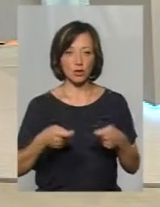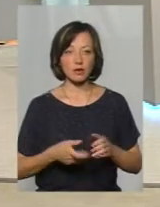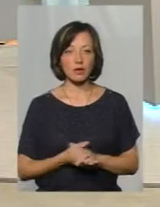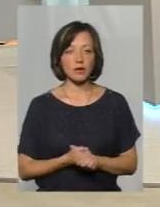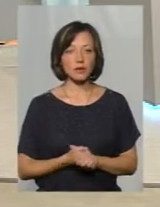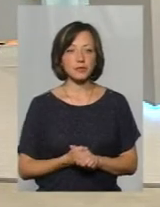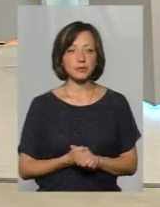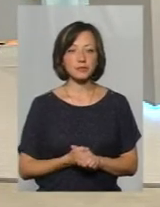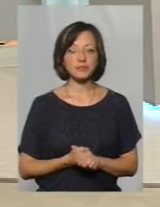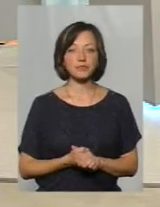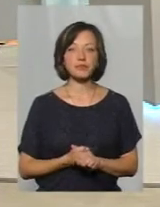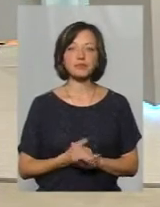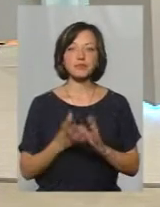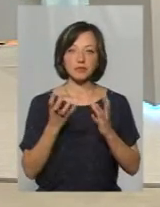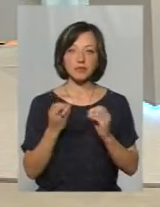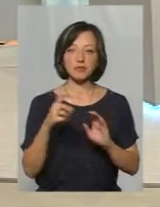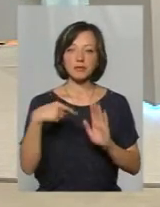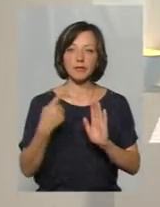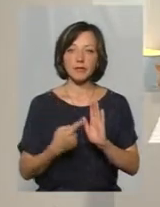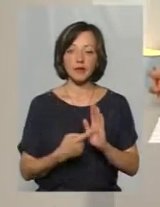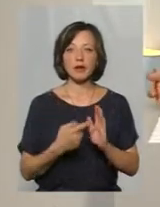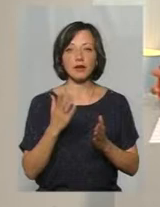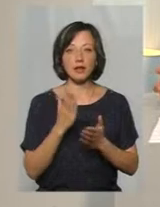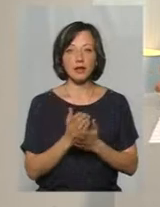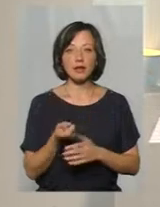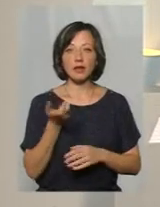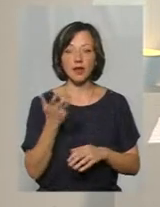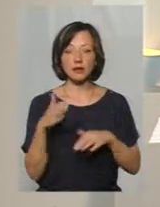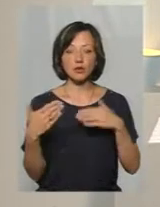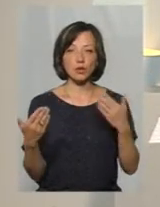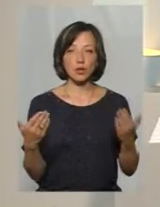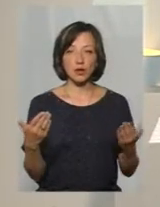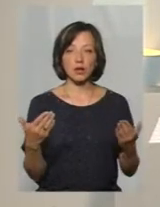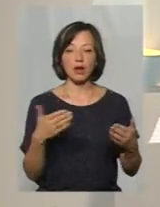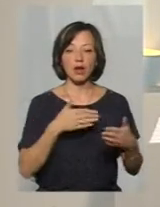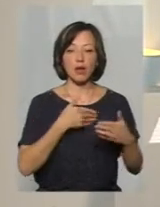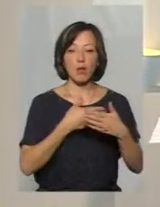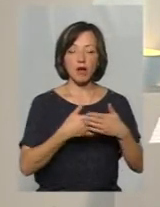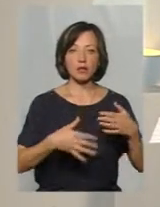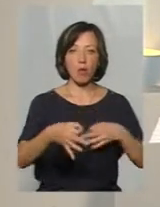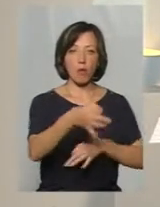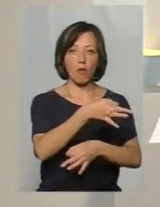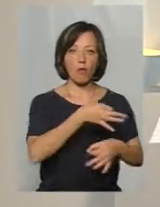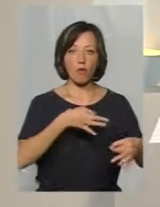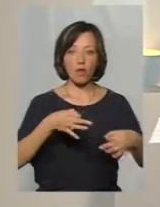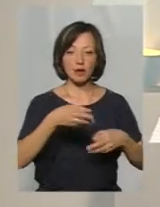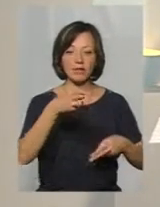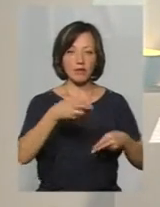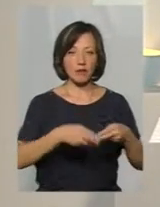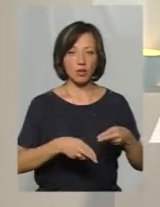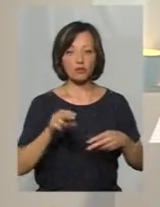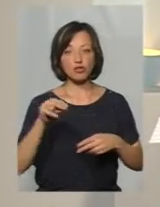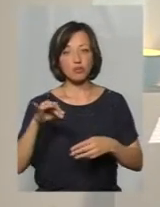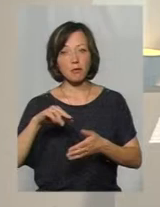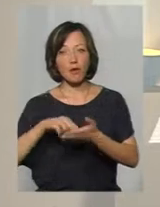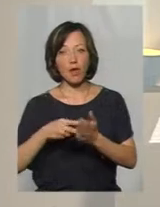Дякую. Пане Олег, от в будь-якому питанні є декілька сторін. Громадські обговорення на тому етапі вже завершені. Чи